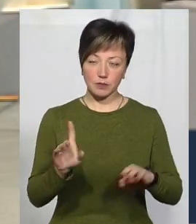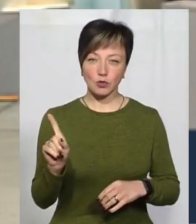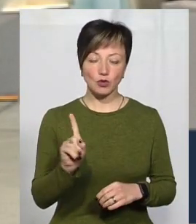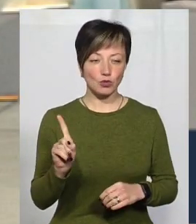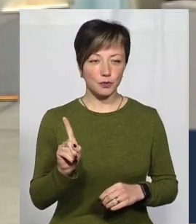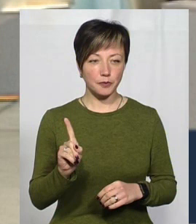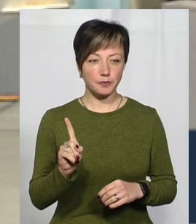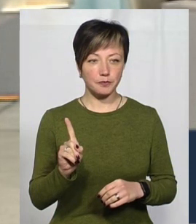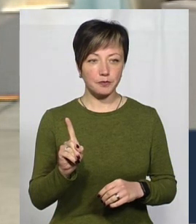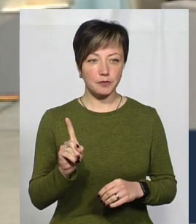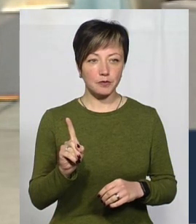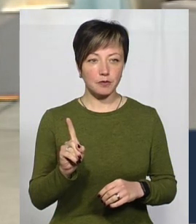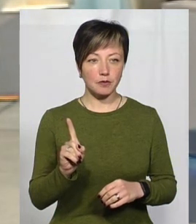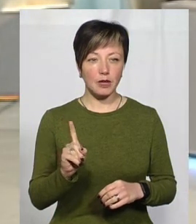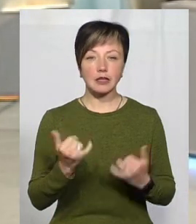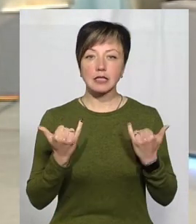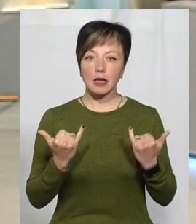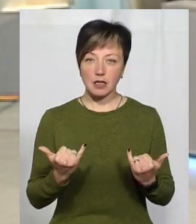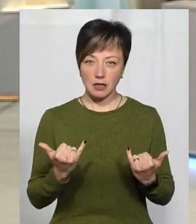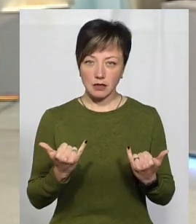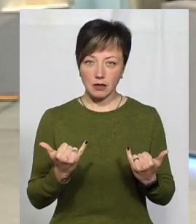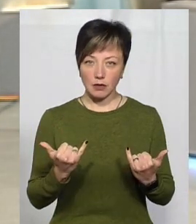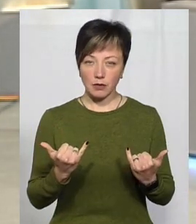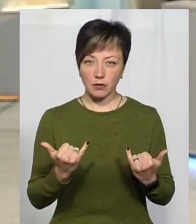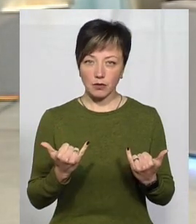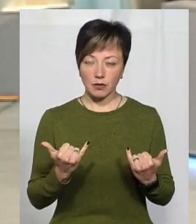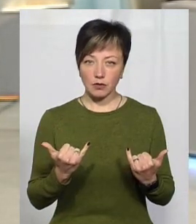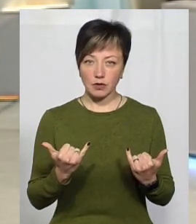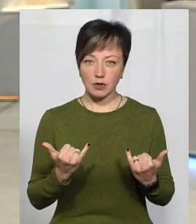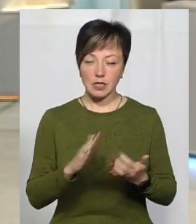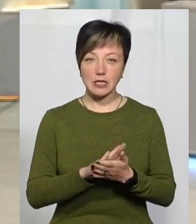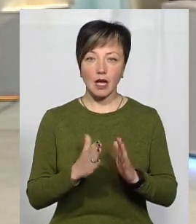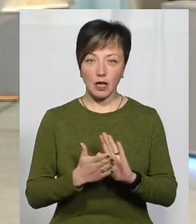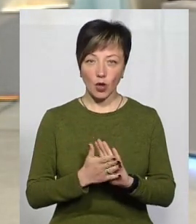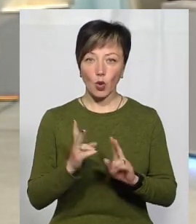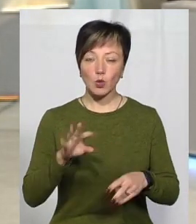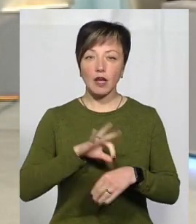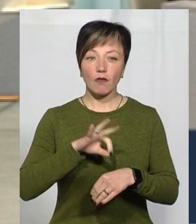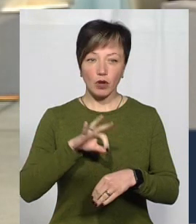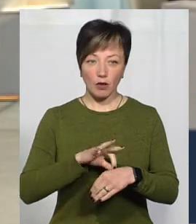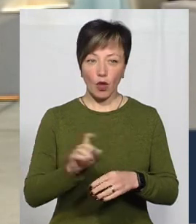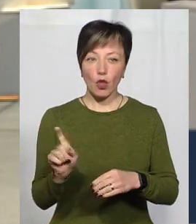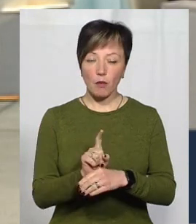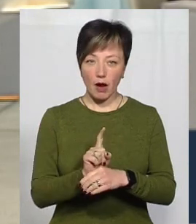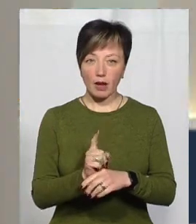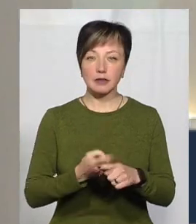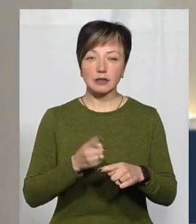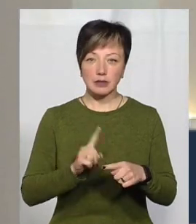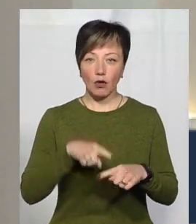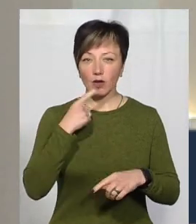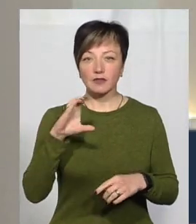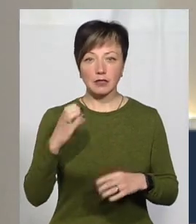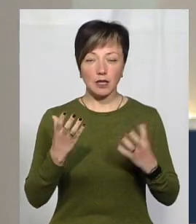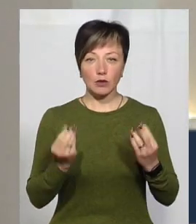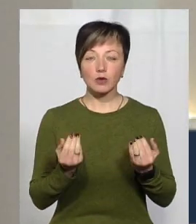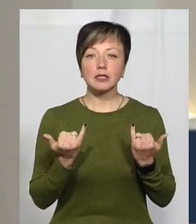стан тих, хто захворіли, нормальний. Це він говорив у